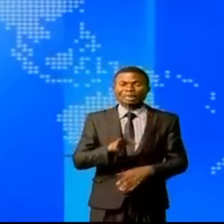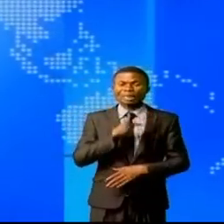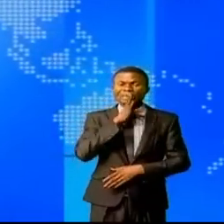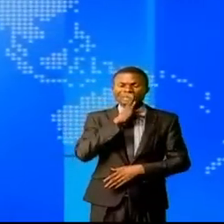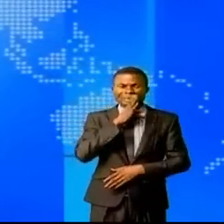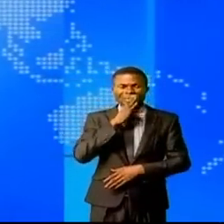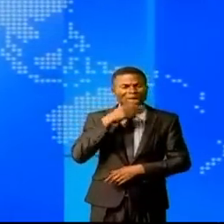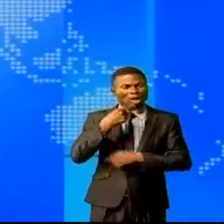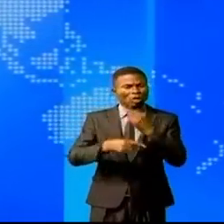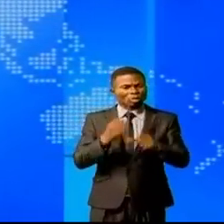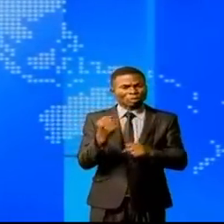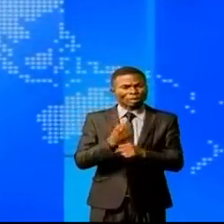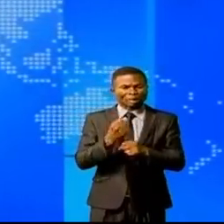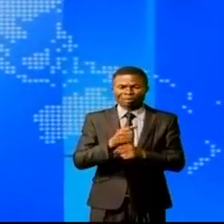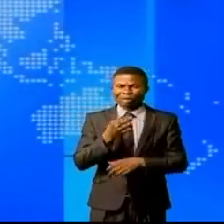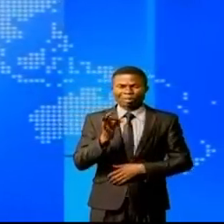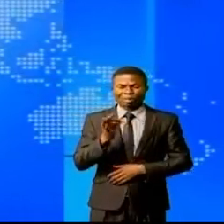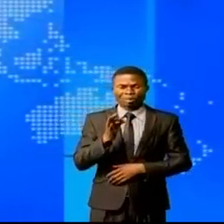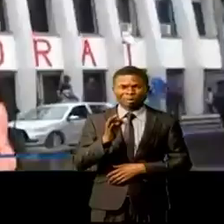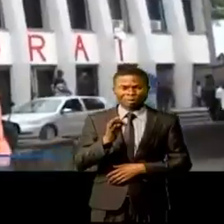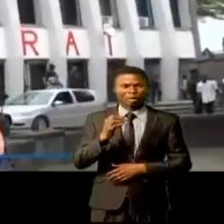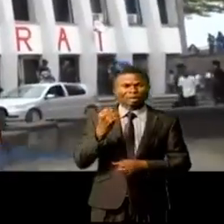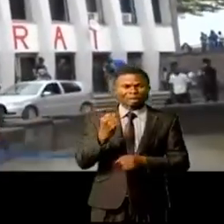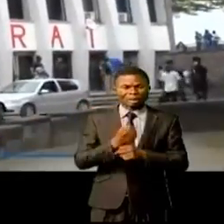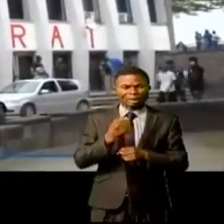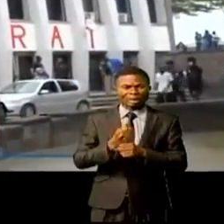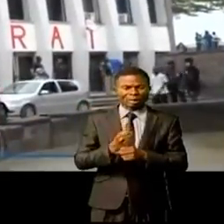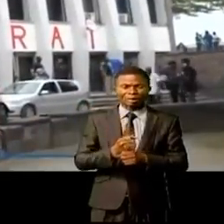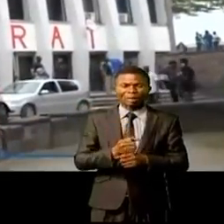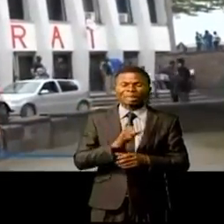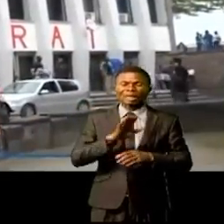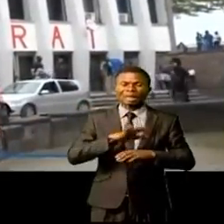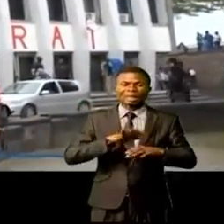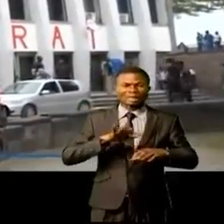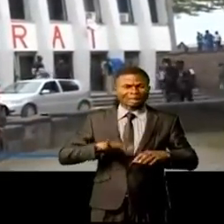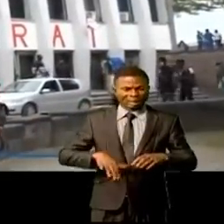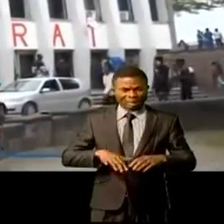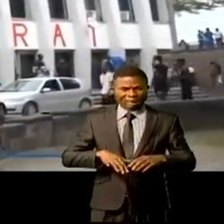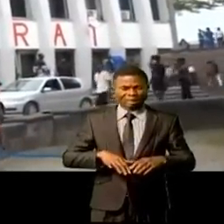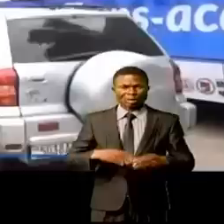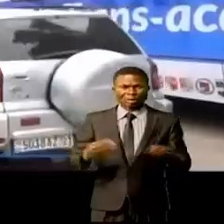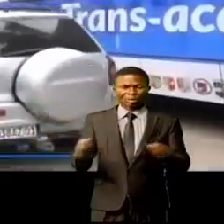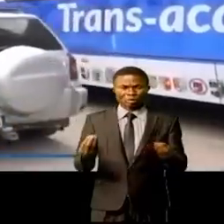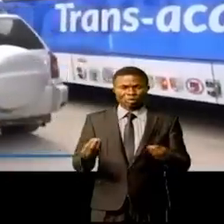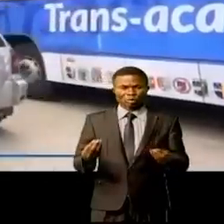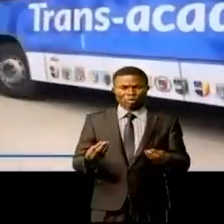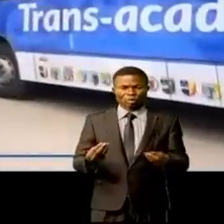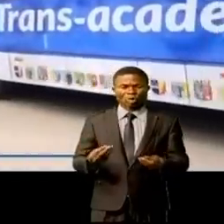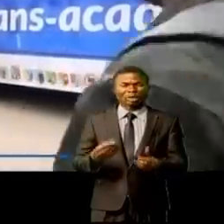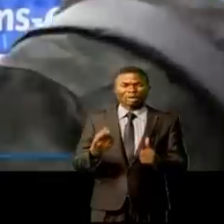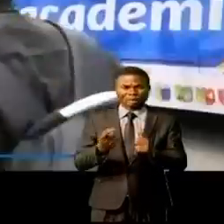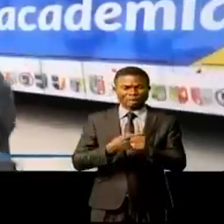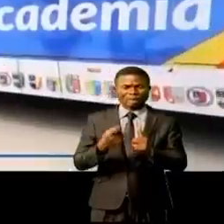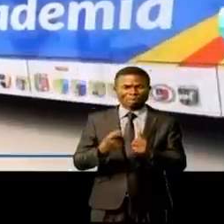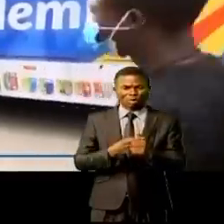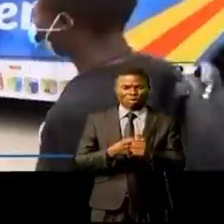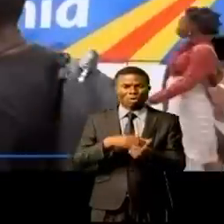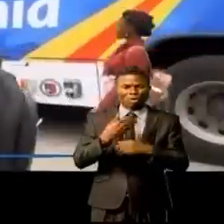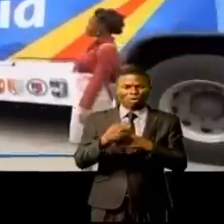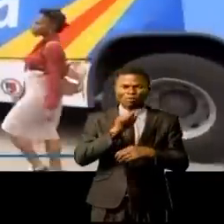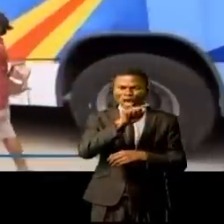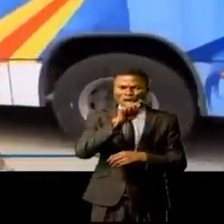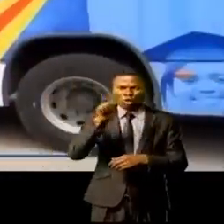Academia. Le processus a pris du retard, suite notamment à l'opération d